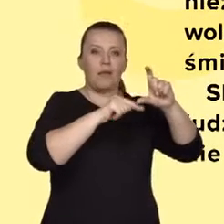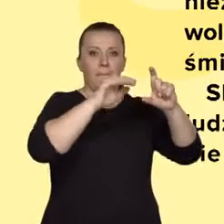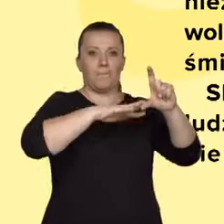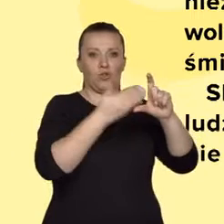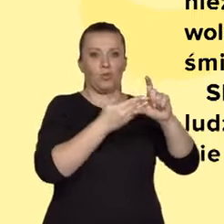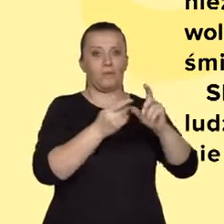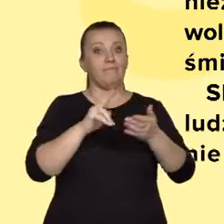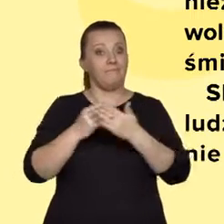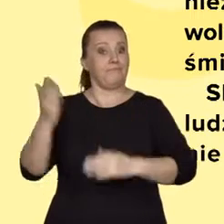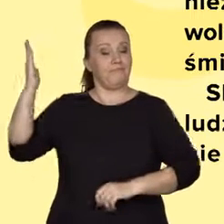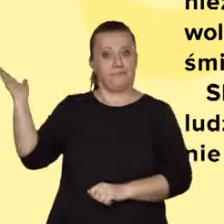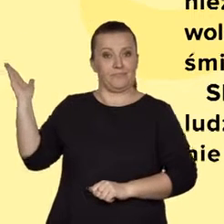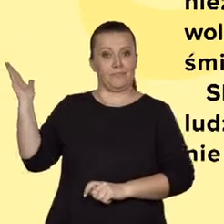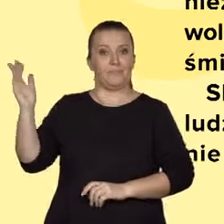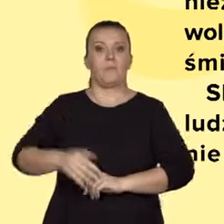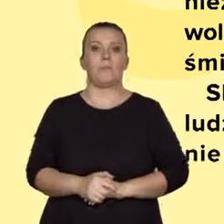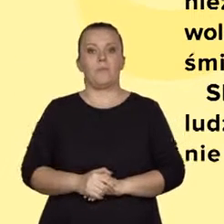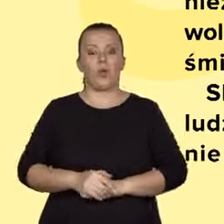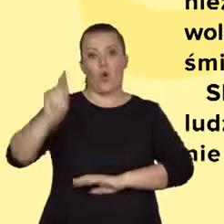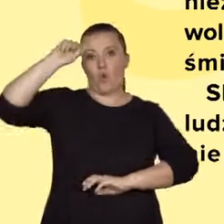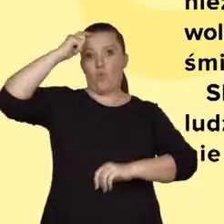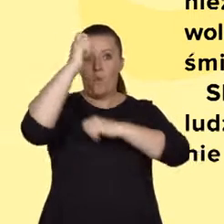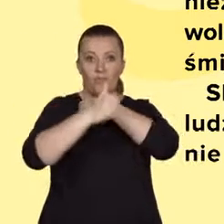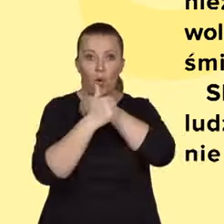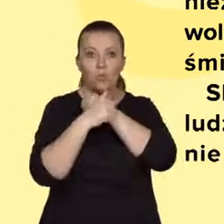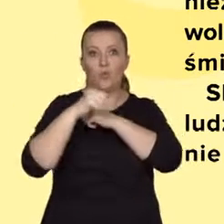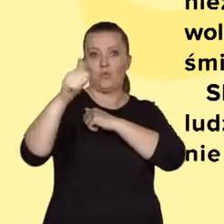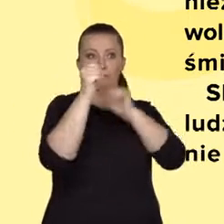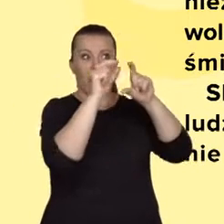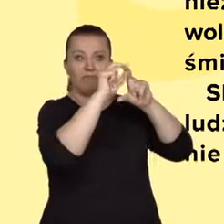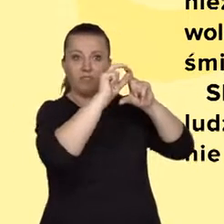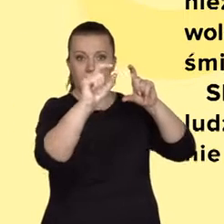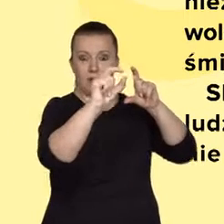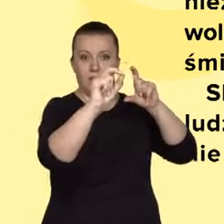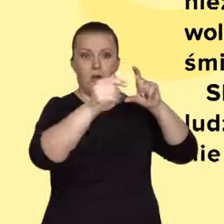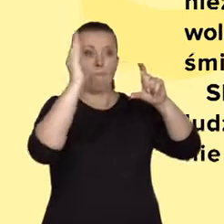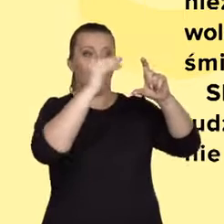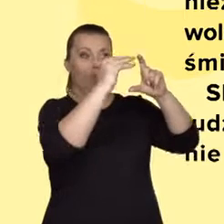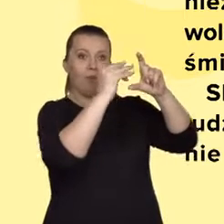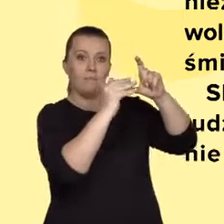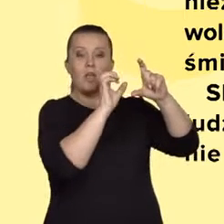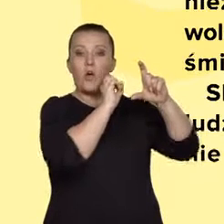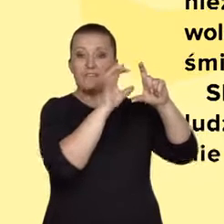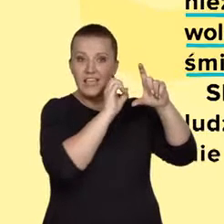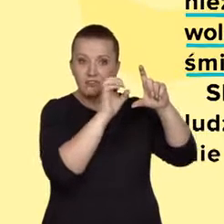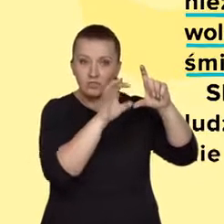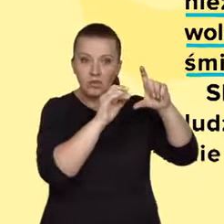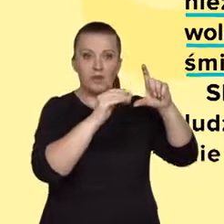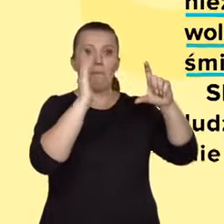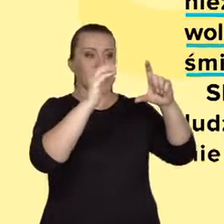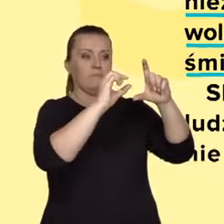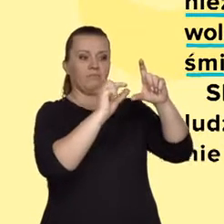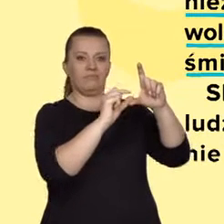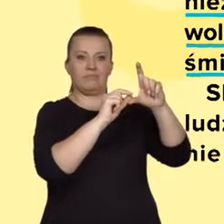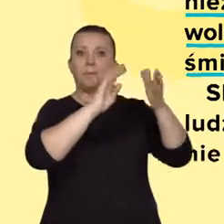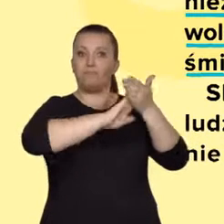typowego akapitu analitycznego. Główna myśl przedstawiona jest w pierwszym zdaniu, kolejne to jej rozwinięcie, dalej pojawia się